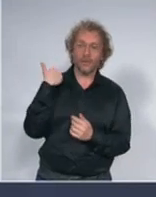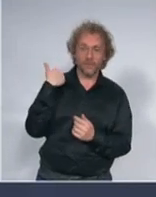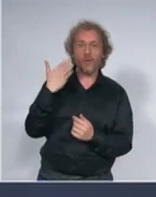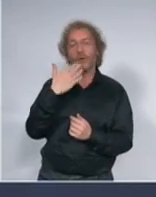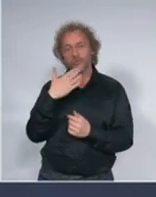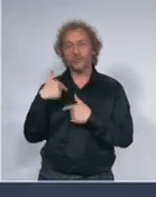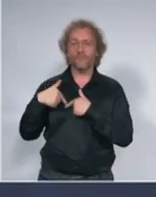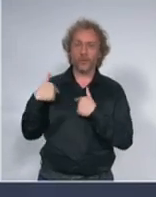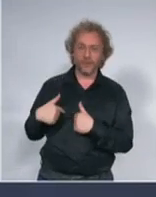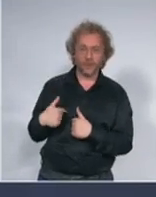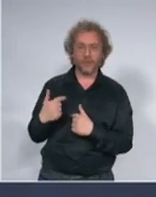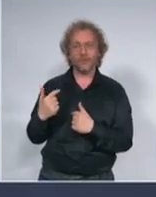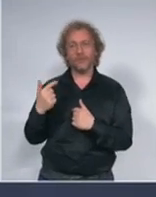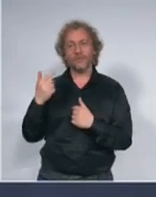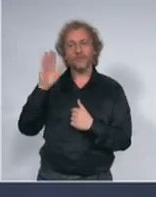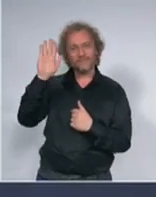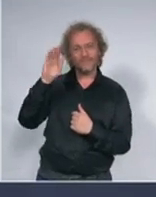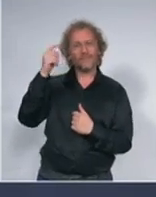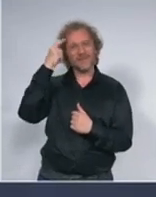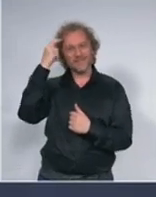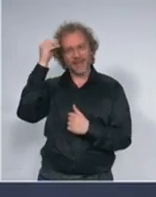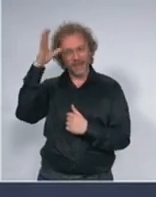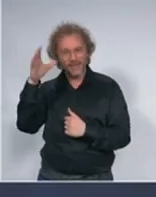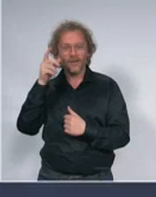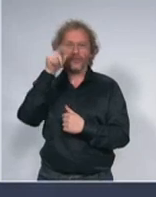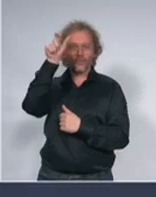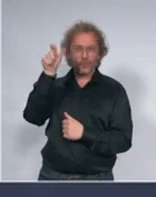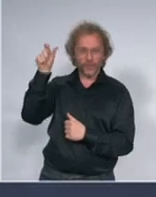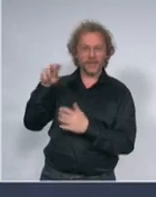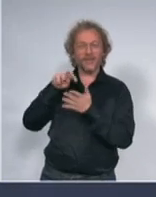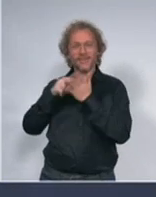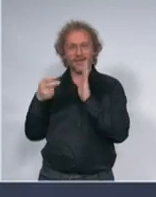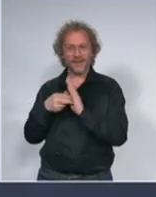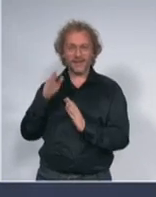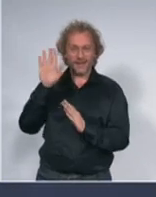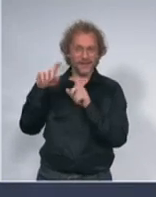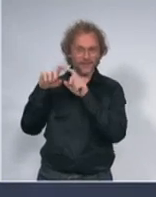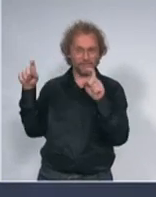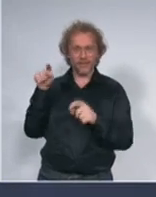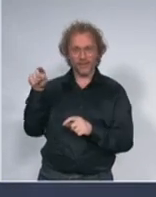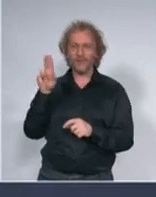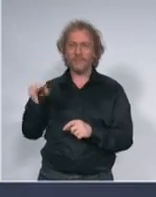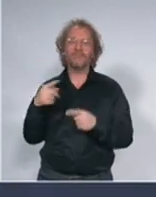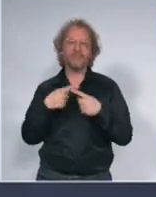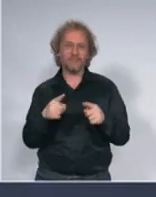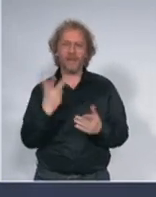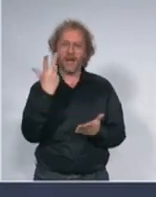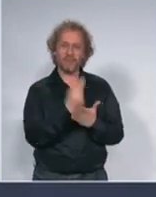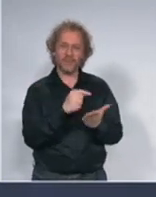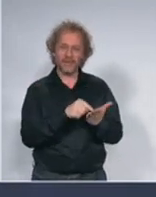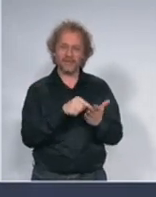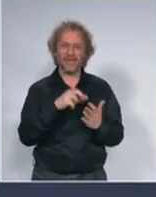doniraju svoje znanje ljude i tehniku na posebnoj aplikaciji e-karantin koja će